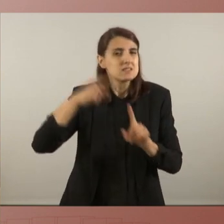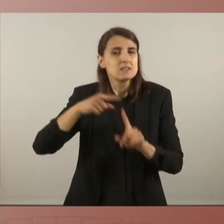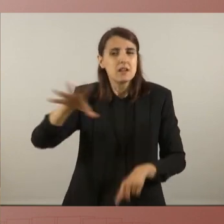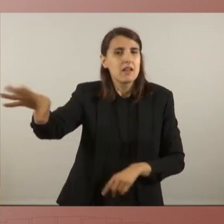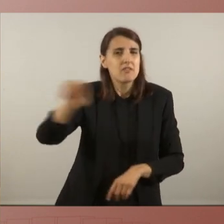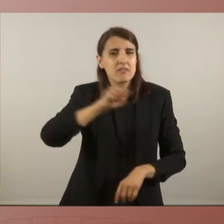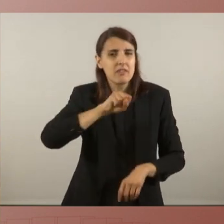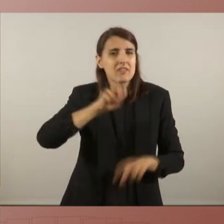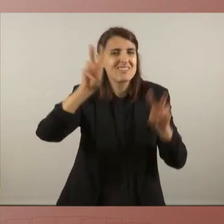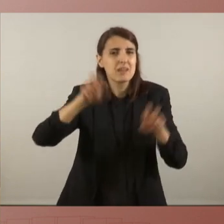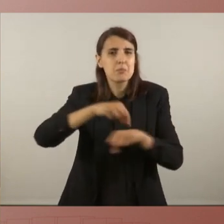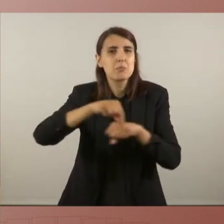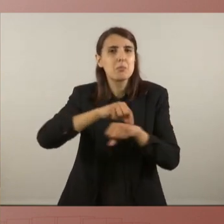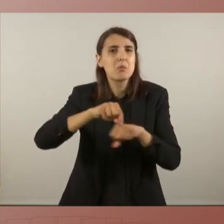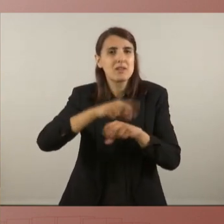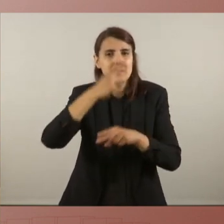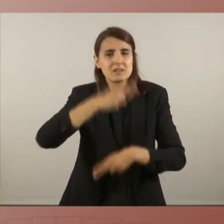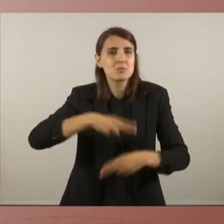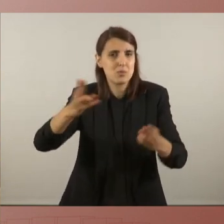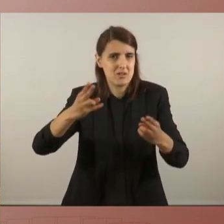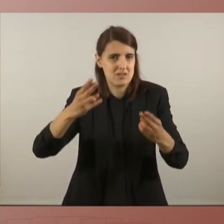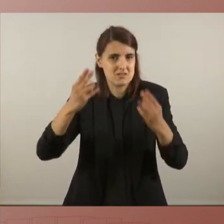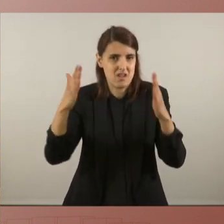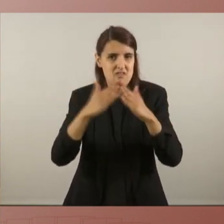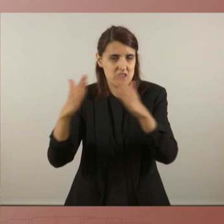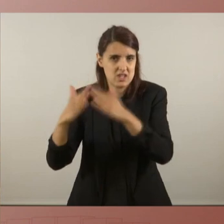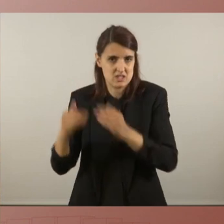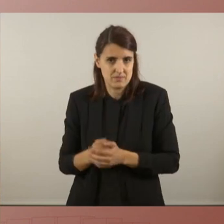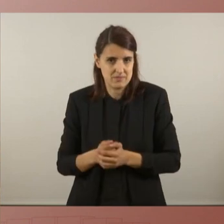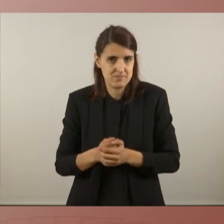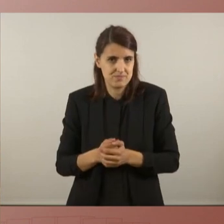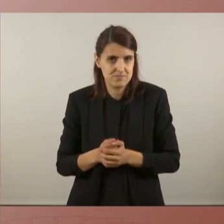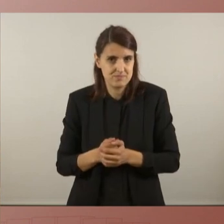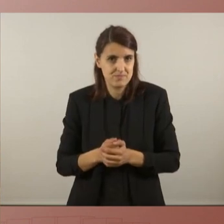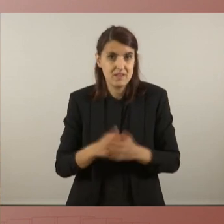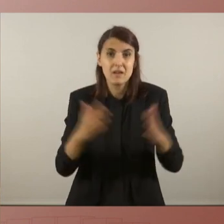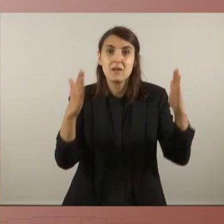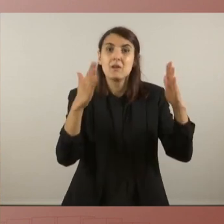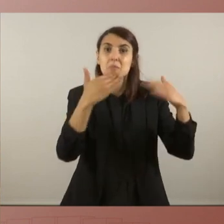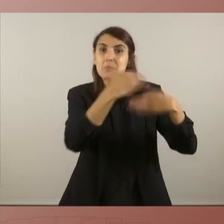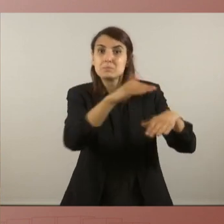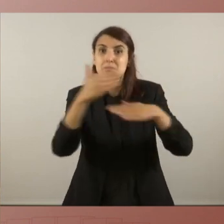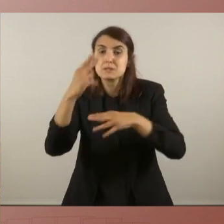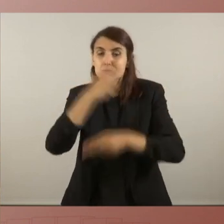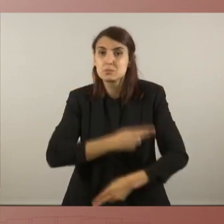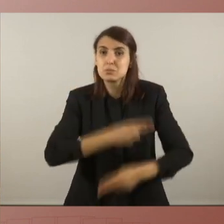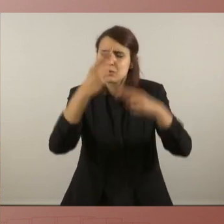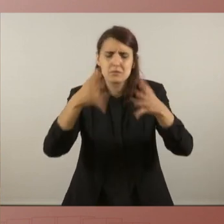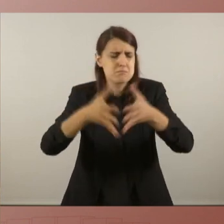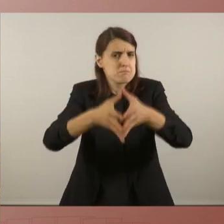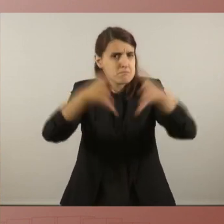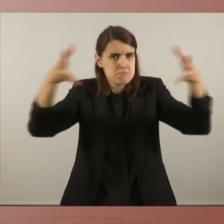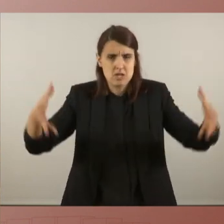polítiques públiques d'habitatge hem d'incrementar aquest parc públic d'habitatge hem de tenir